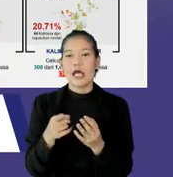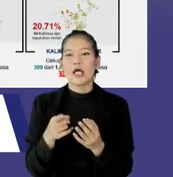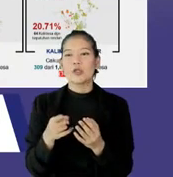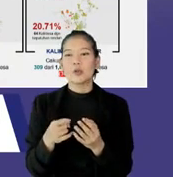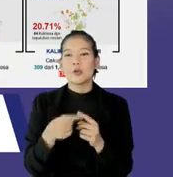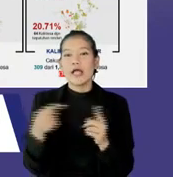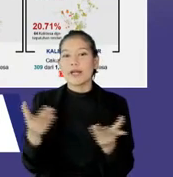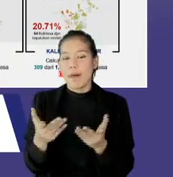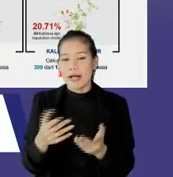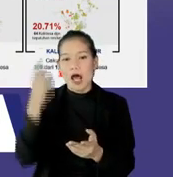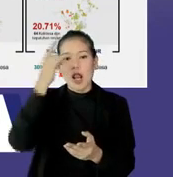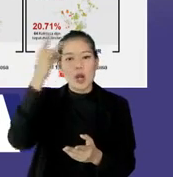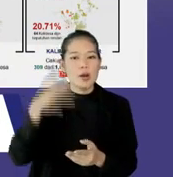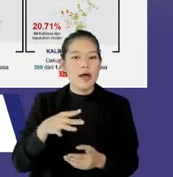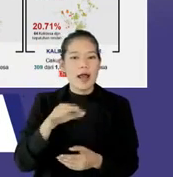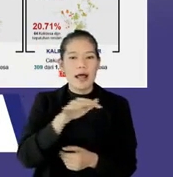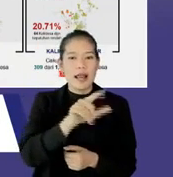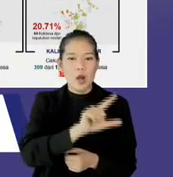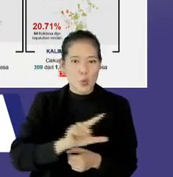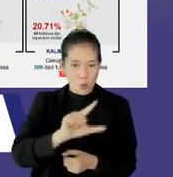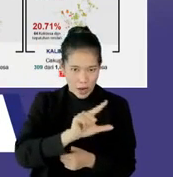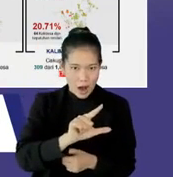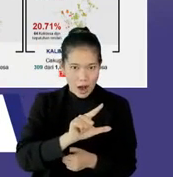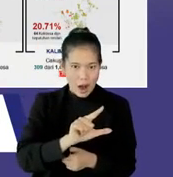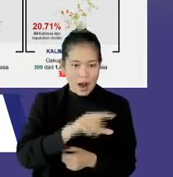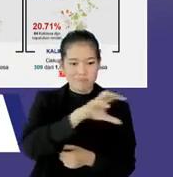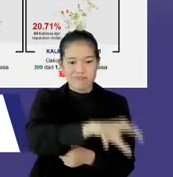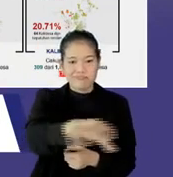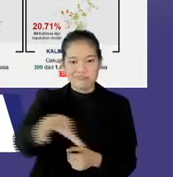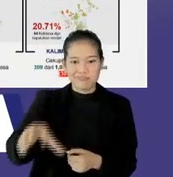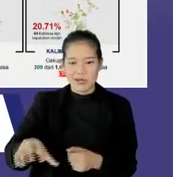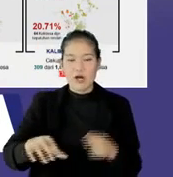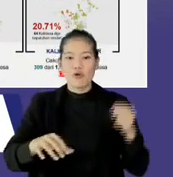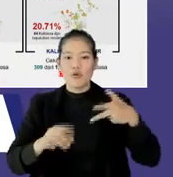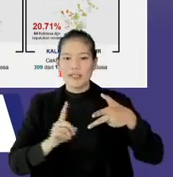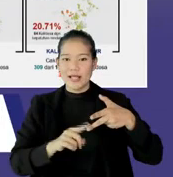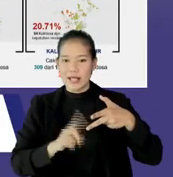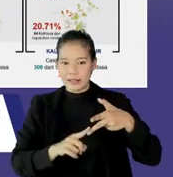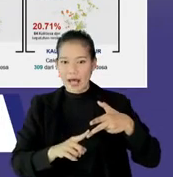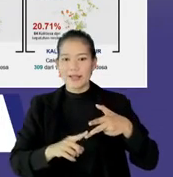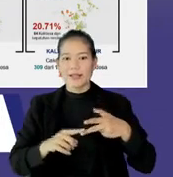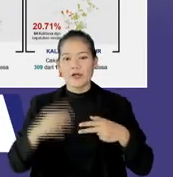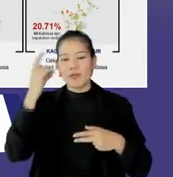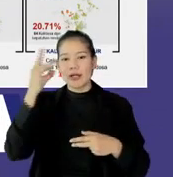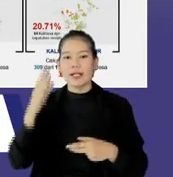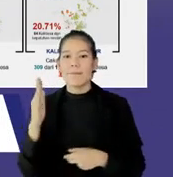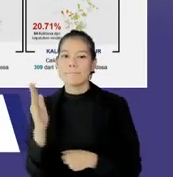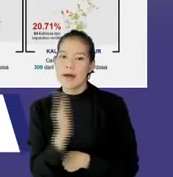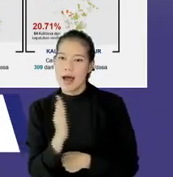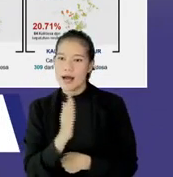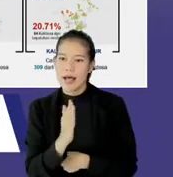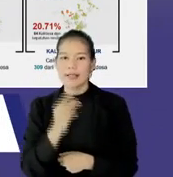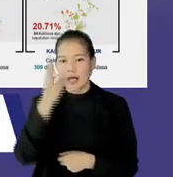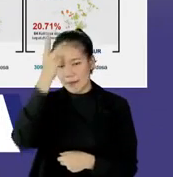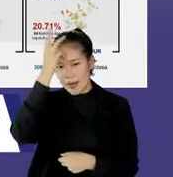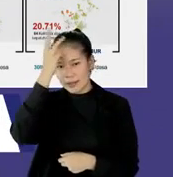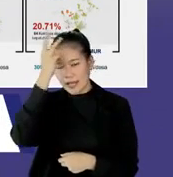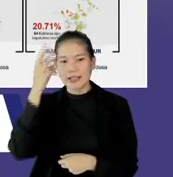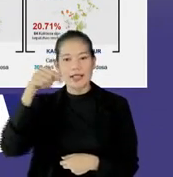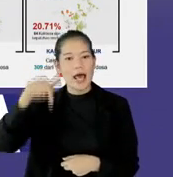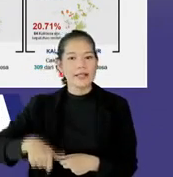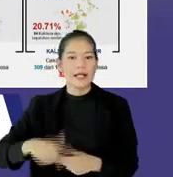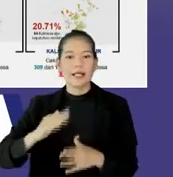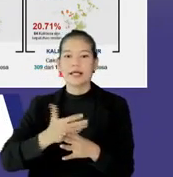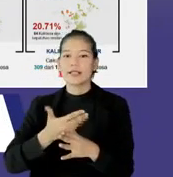berdasarkan level kelurahan dan desa, untuk masing-masing provinsi. Ada Sulawesi Selatan, Sumatera Barat, Kalimantan Selatan, Sumatera Utara,